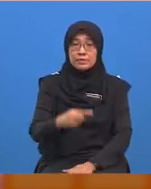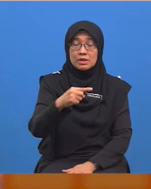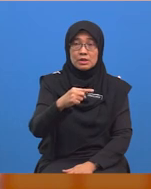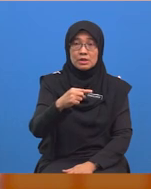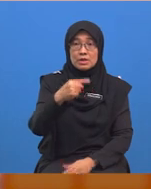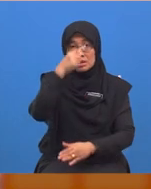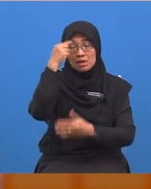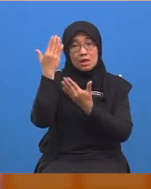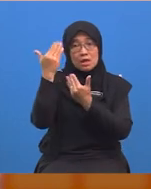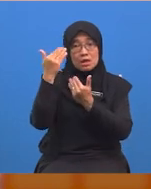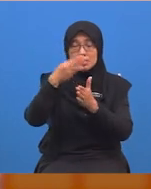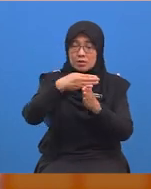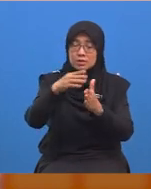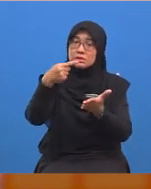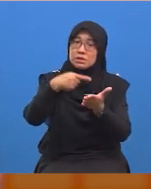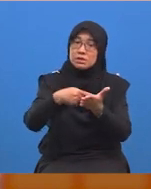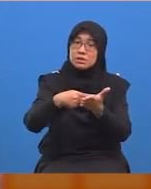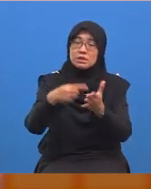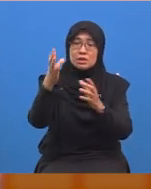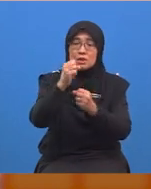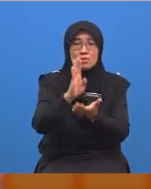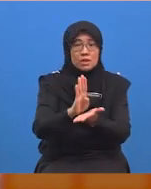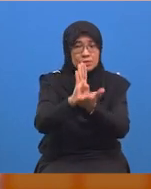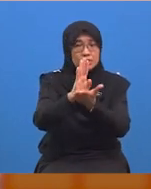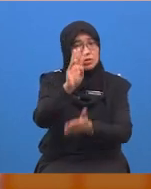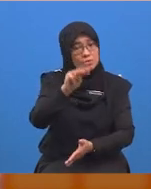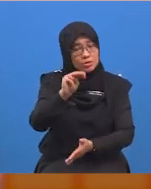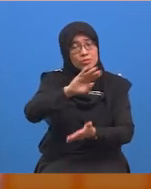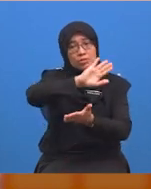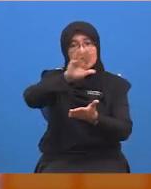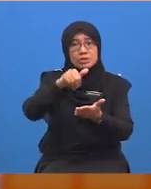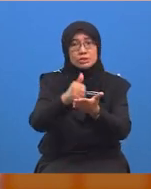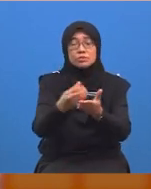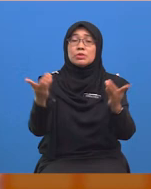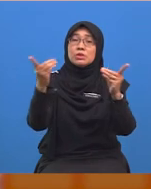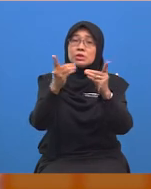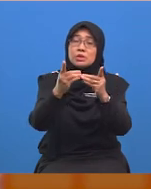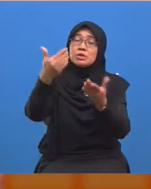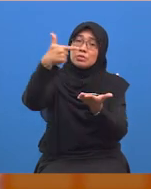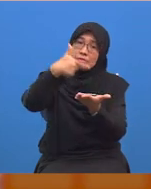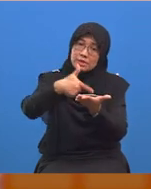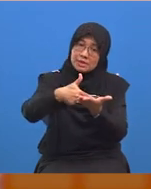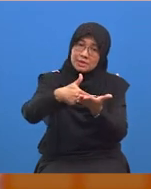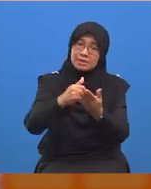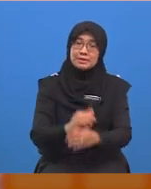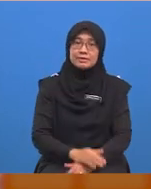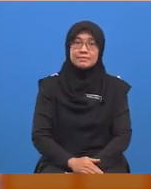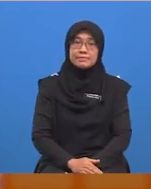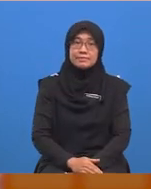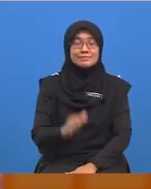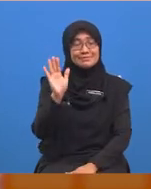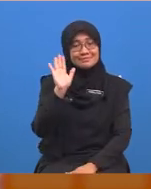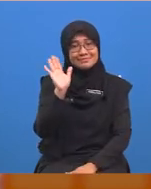Diharapkan perkongsian ini dapat membantu murid-murid semua. Jumpa lagi di kelas akan datang.